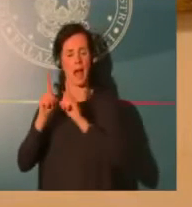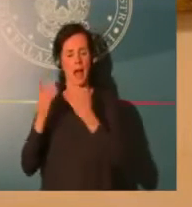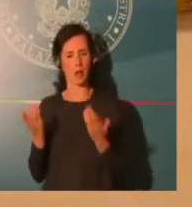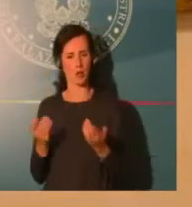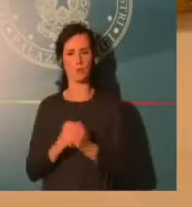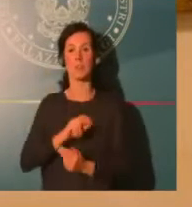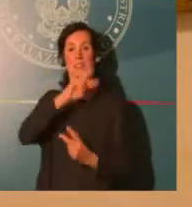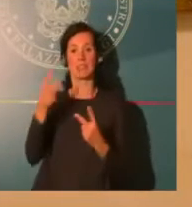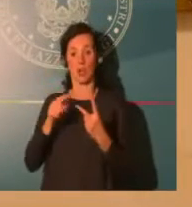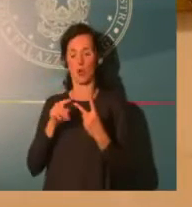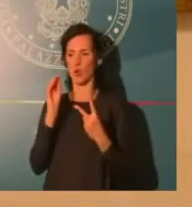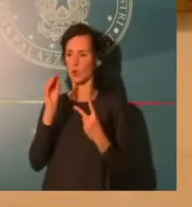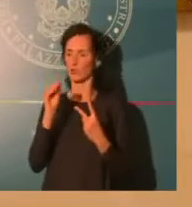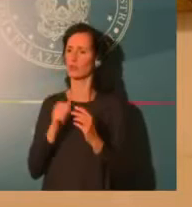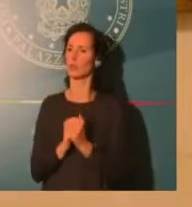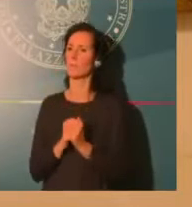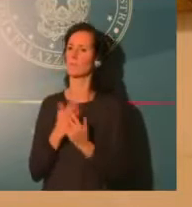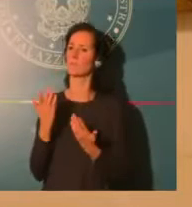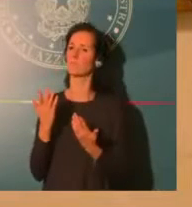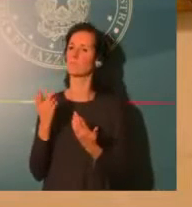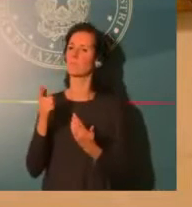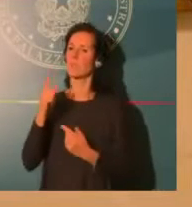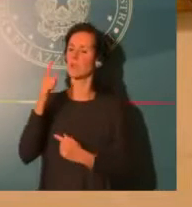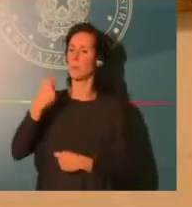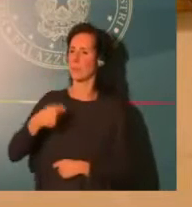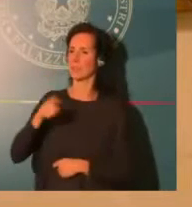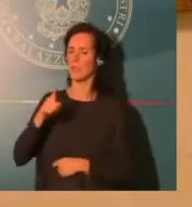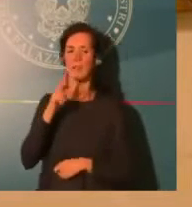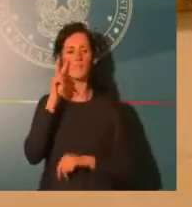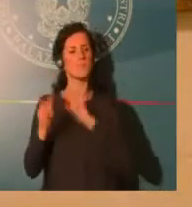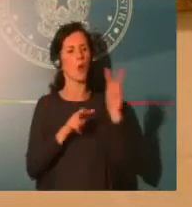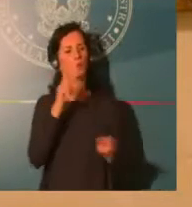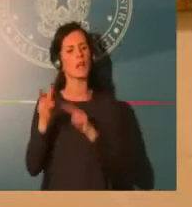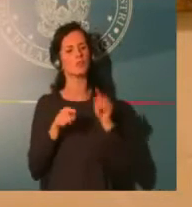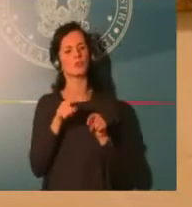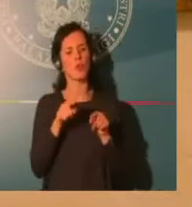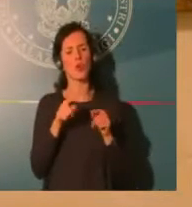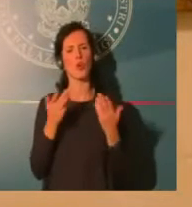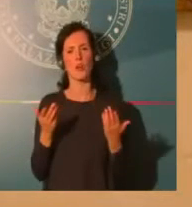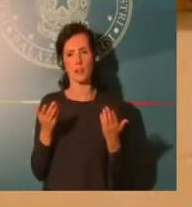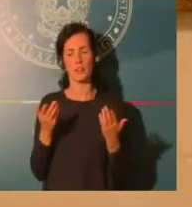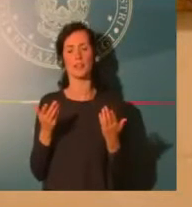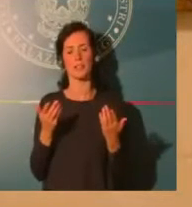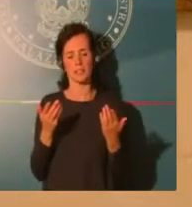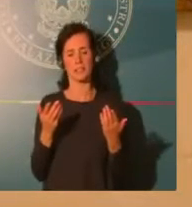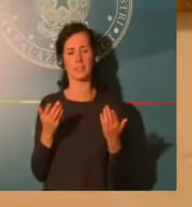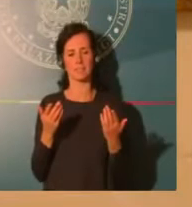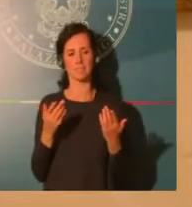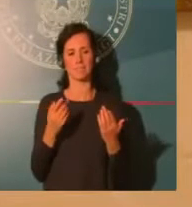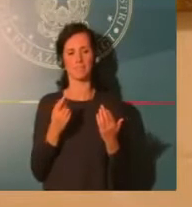la Polizia sta caricando forza nuova qui a Milano, a Roma, in Piazza del Popolo. Le chiedevo se lei valuta